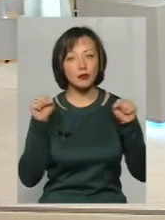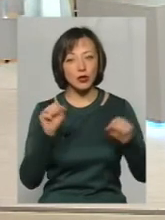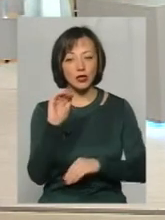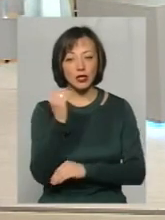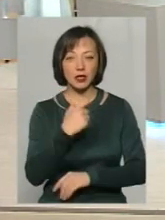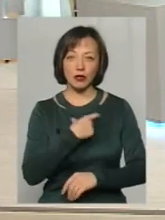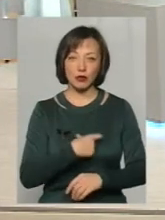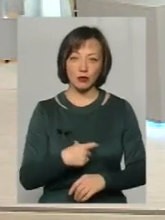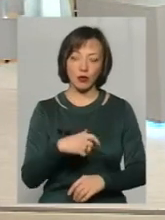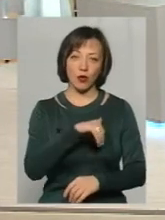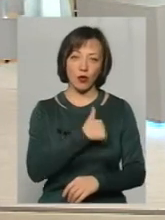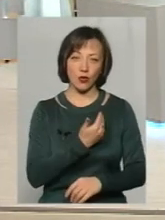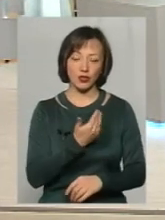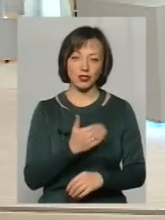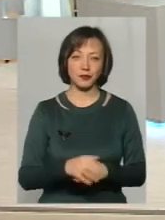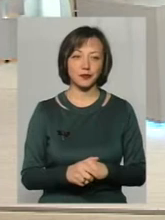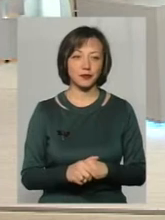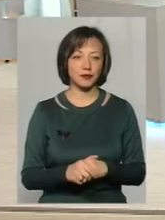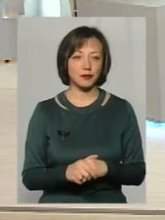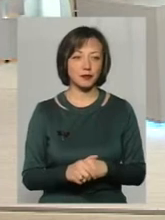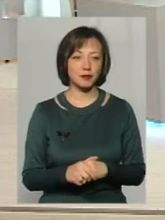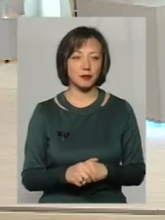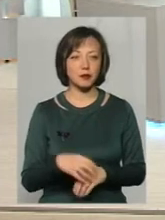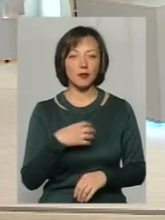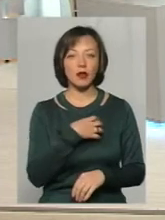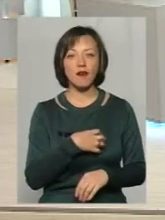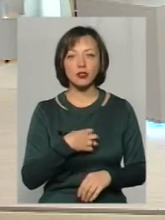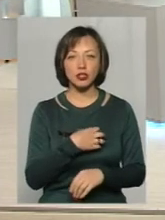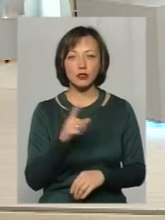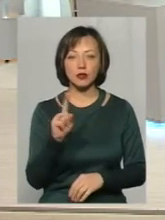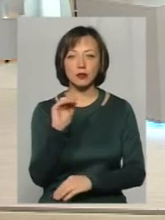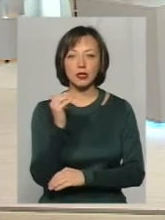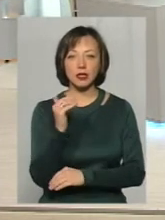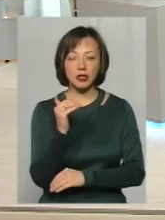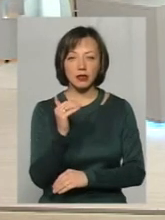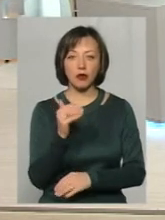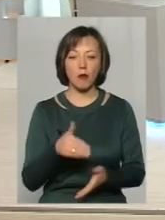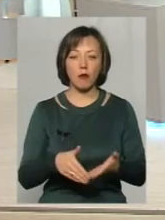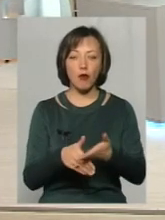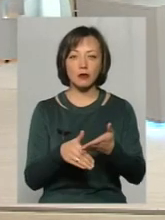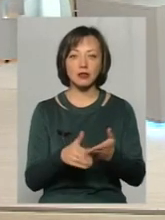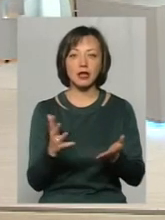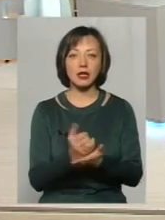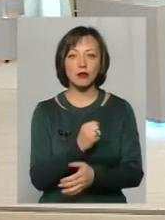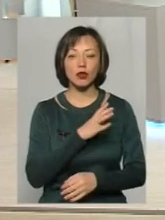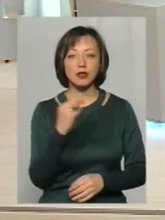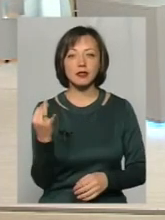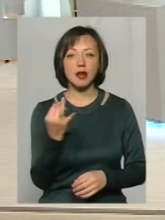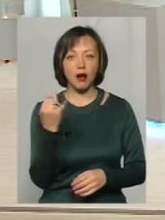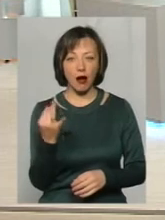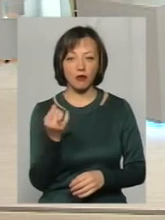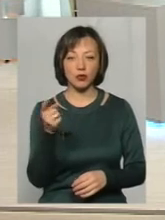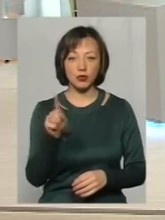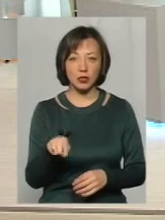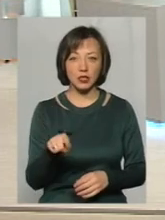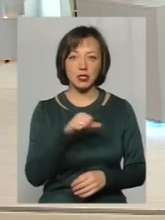собі хоче зробити. щоб дитина мотивувати, щоб їй було цікаво, тоді